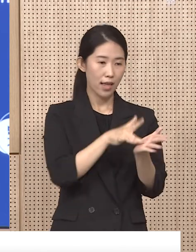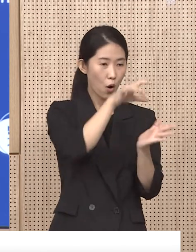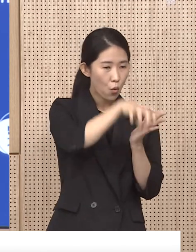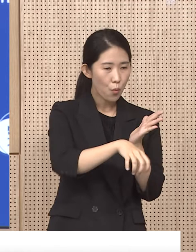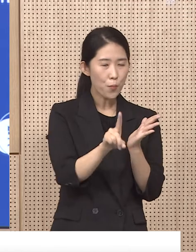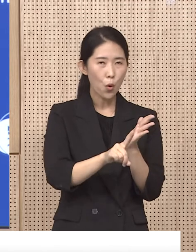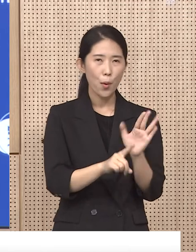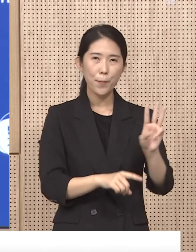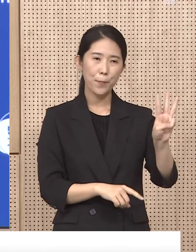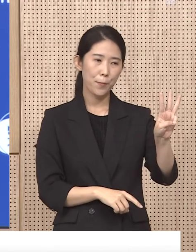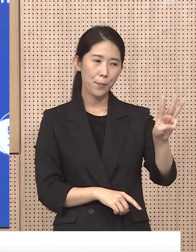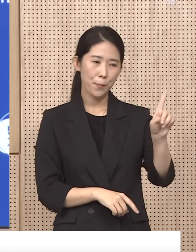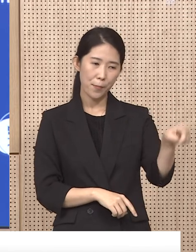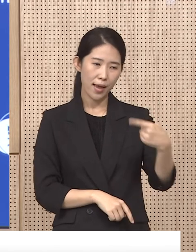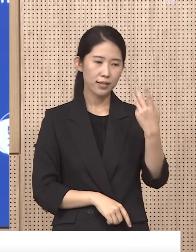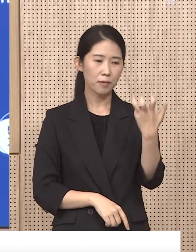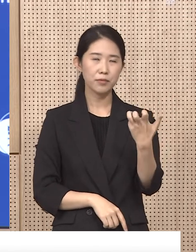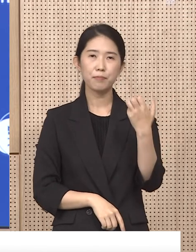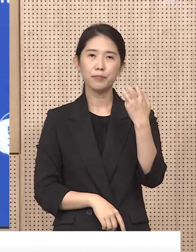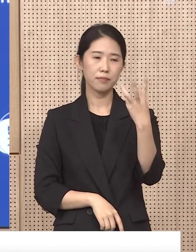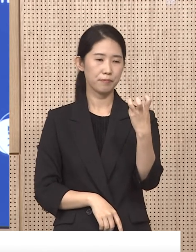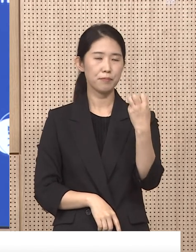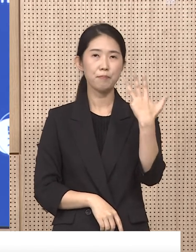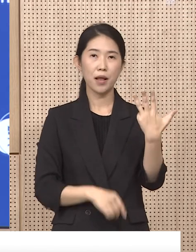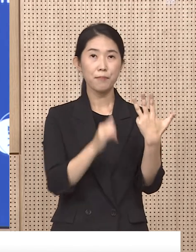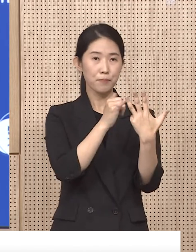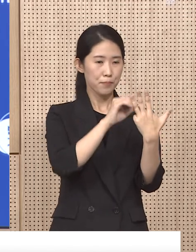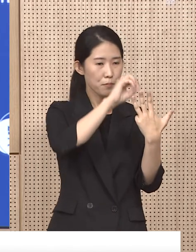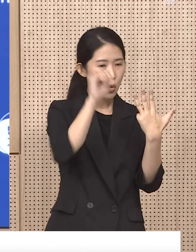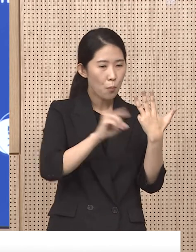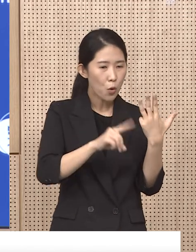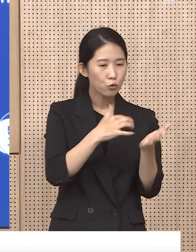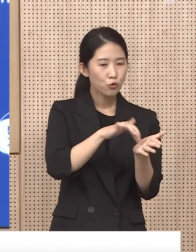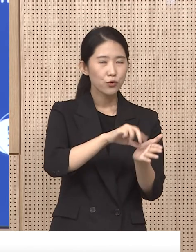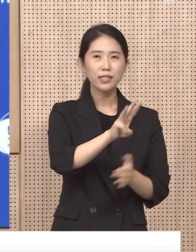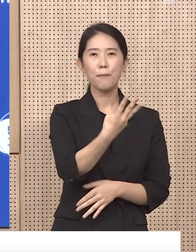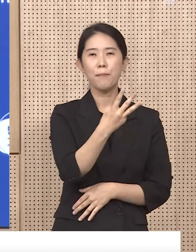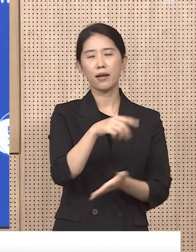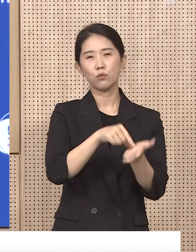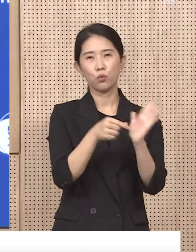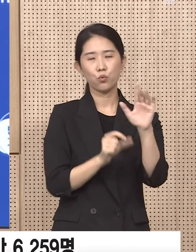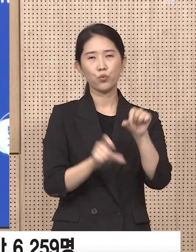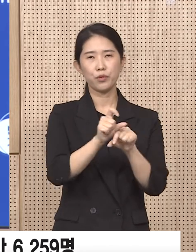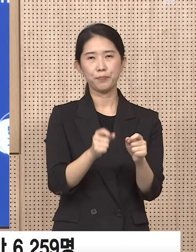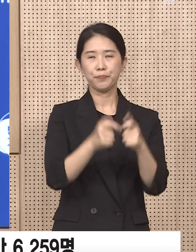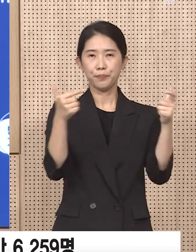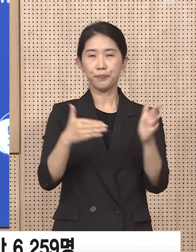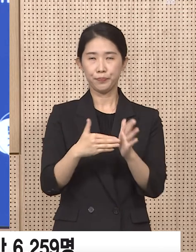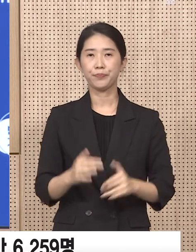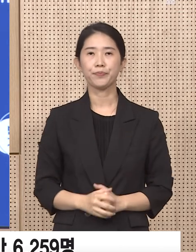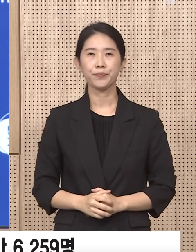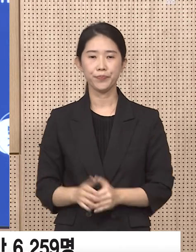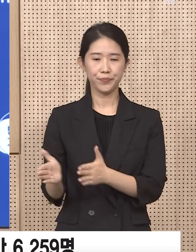138%인 300개소가 증가했습니다. 다음은 경기도 코로나19 예방접종 현황입니다.